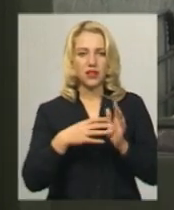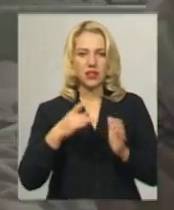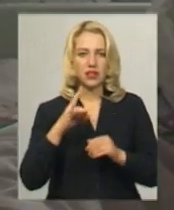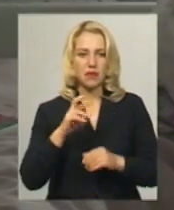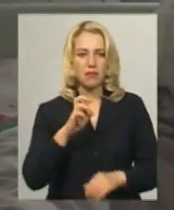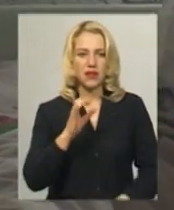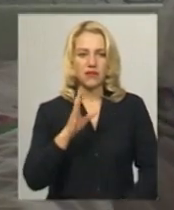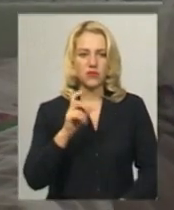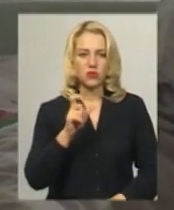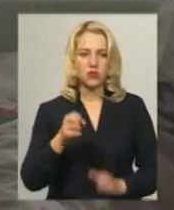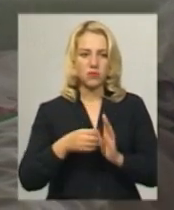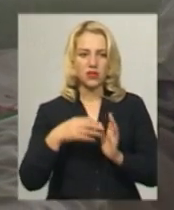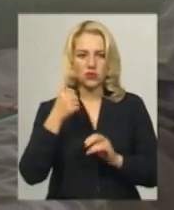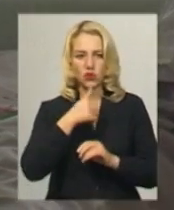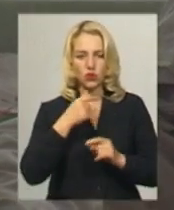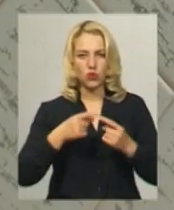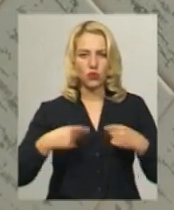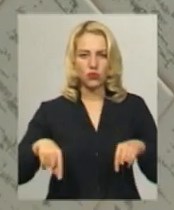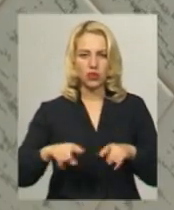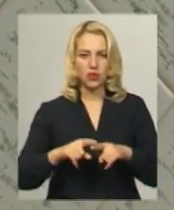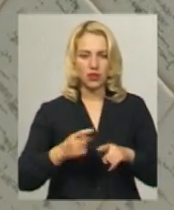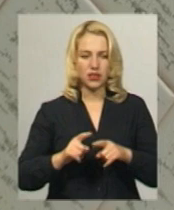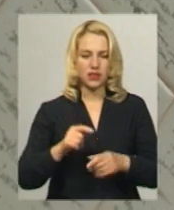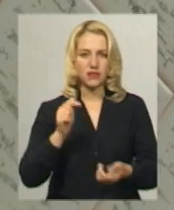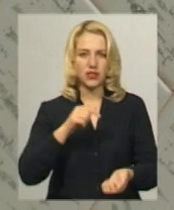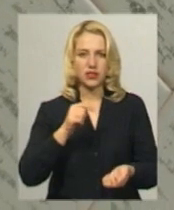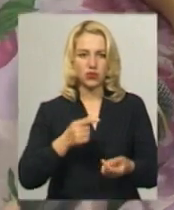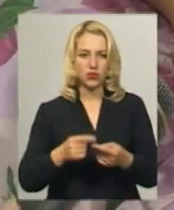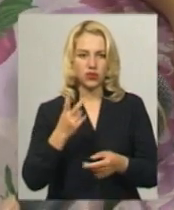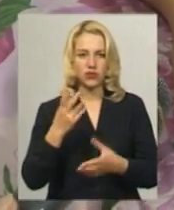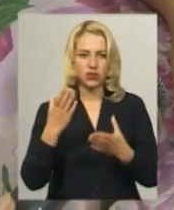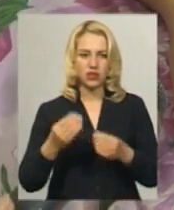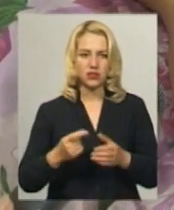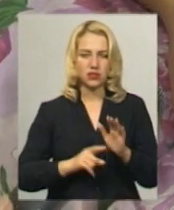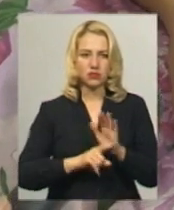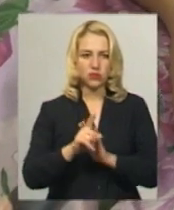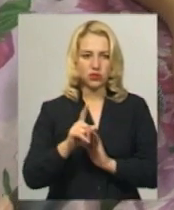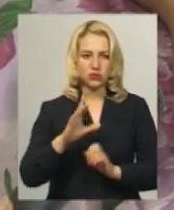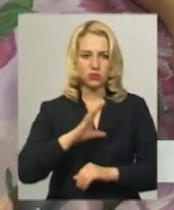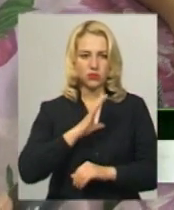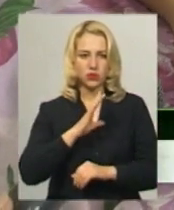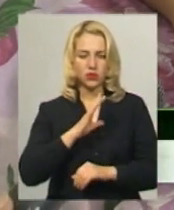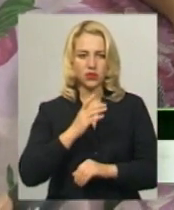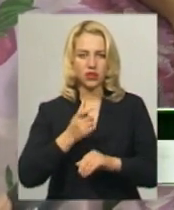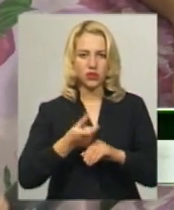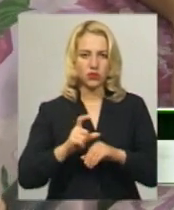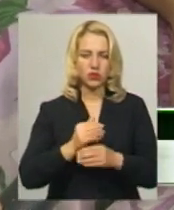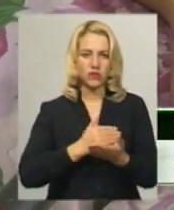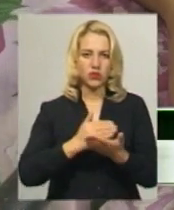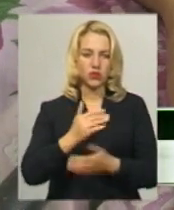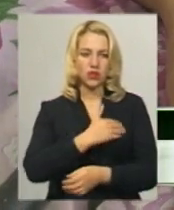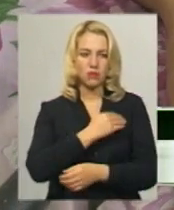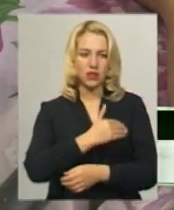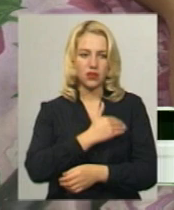Бевзюк у відділенні анестезіології та інфекційної терапії перебуває другий день. Спочатку була дуже висока температура,